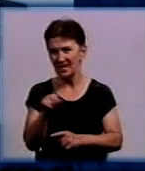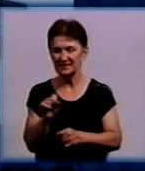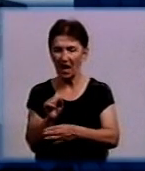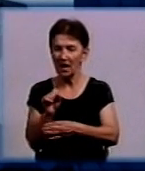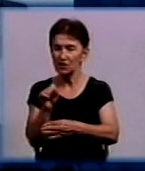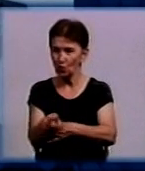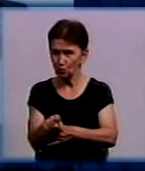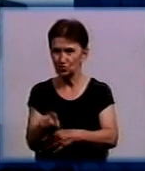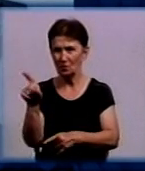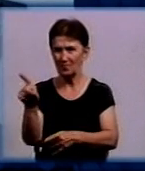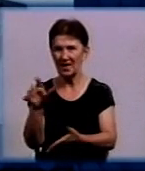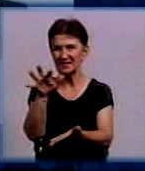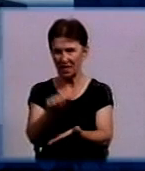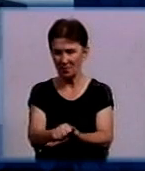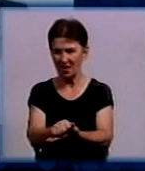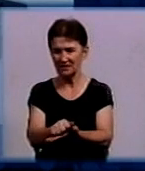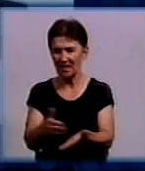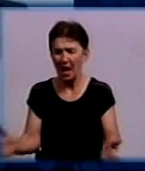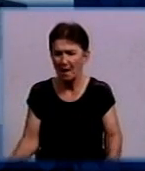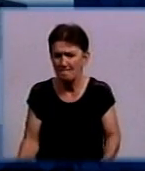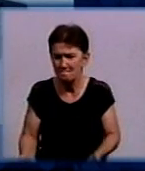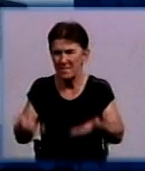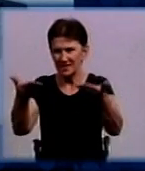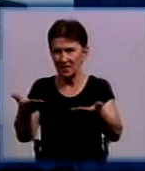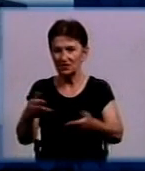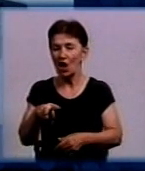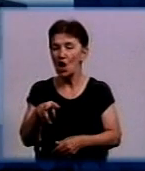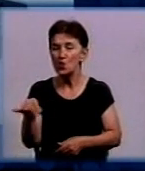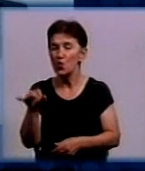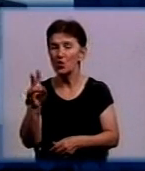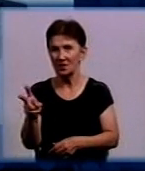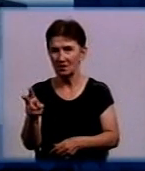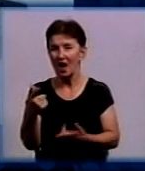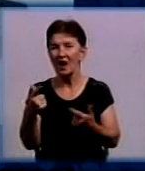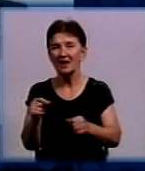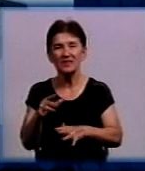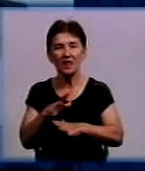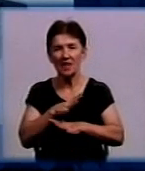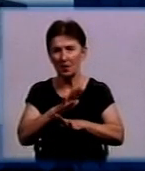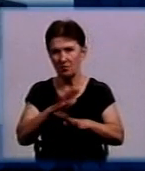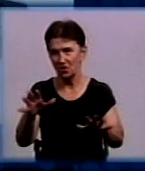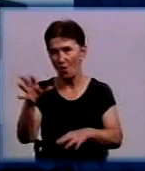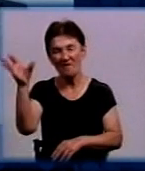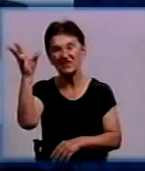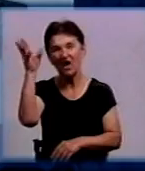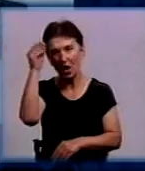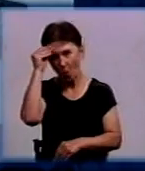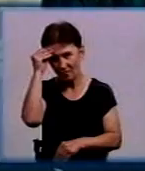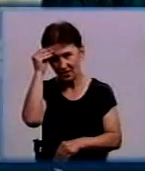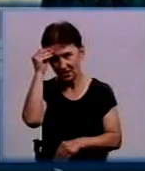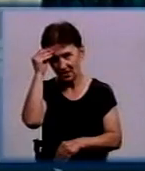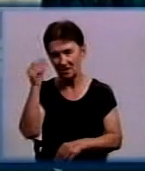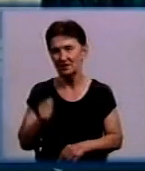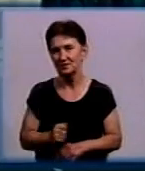займається підняттям люків в тих місцях, де не було враховано проєктом відповідне підняття.